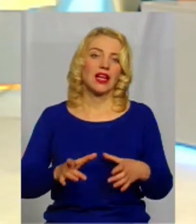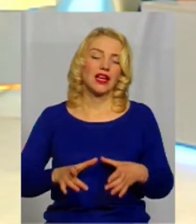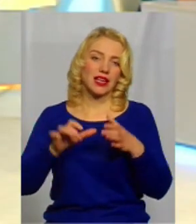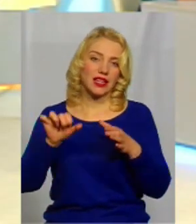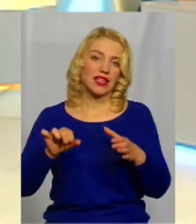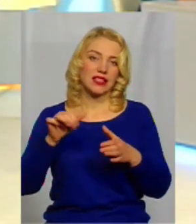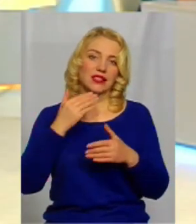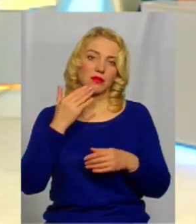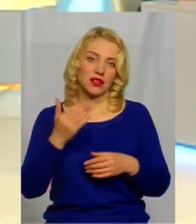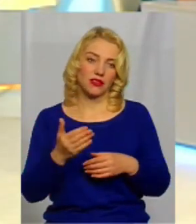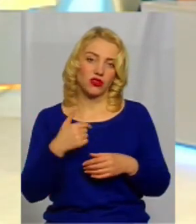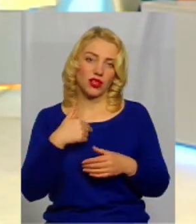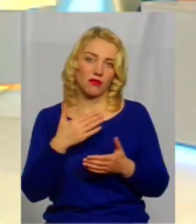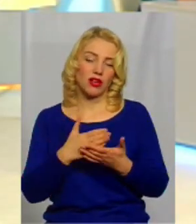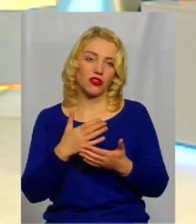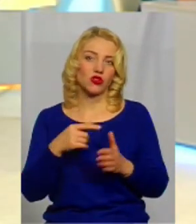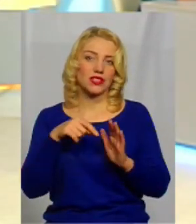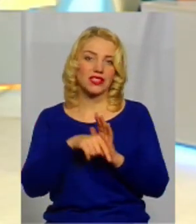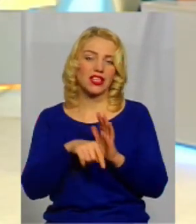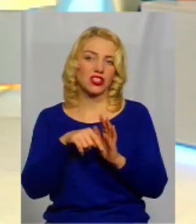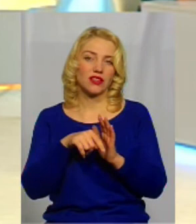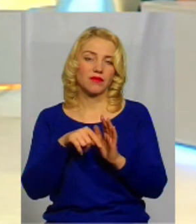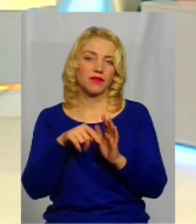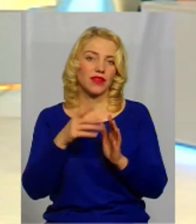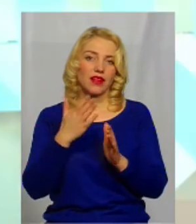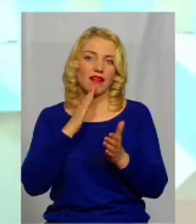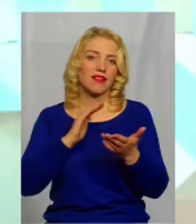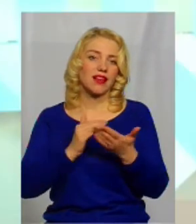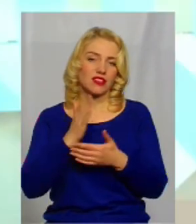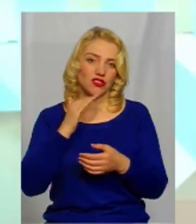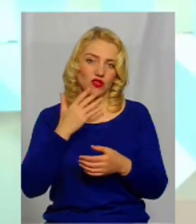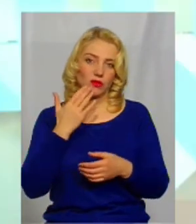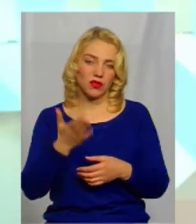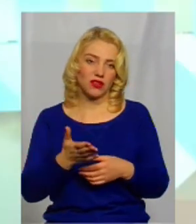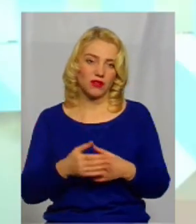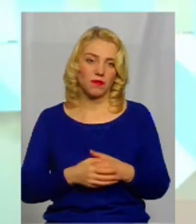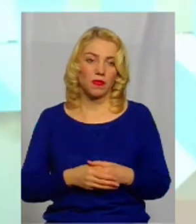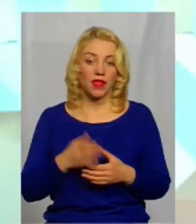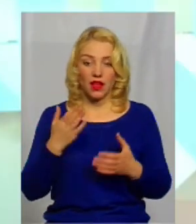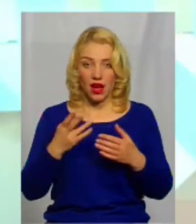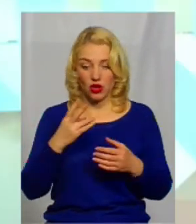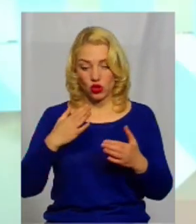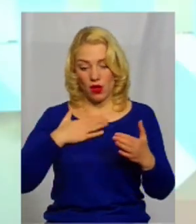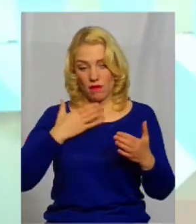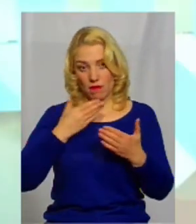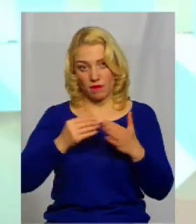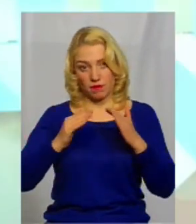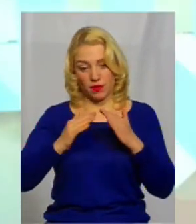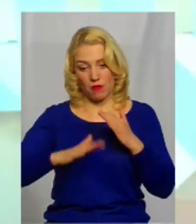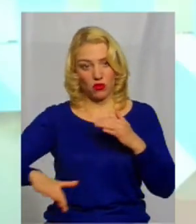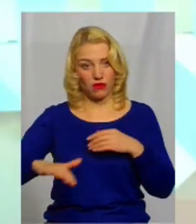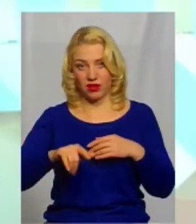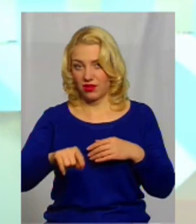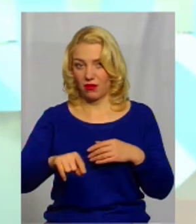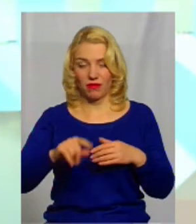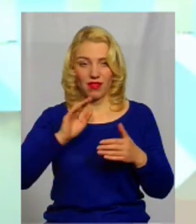Я маю на увазі якість води. Ну, якщо вона викупана на подвір'ї, то звичайно, що там якісної води